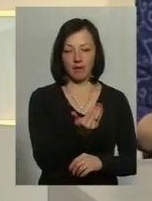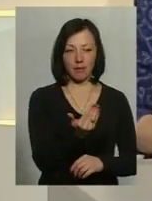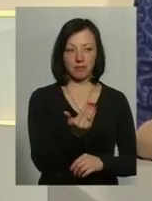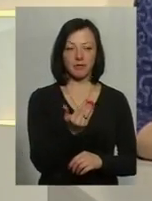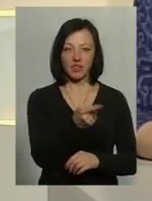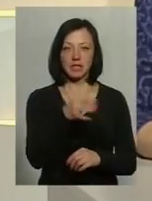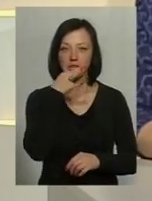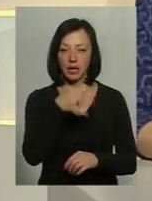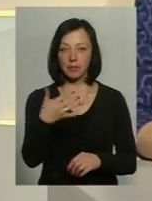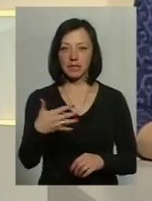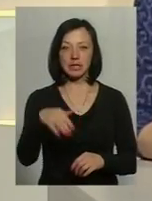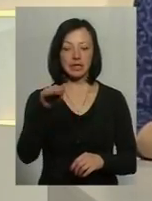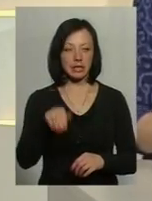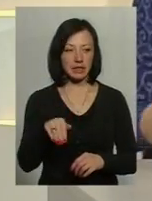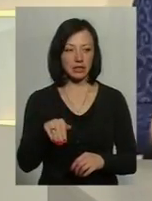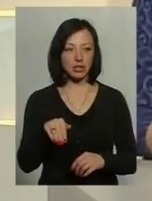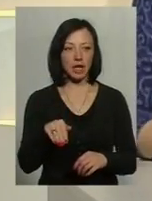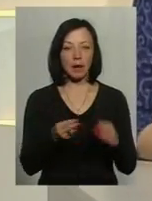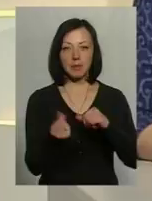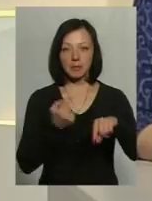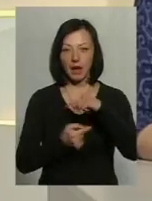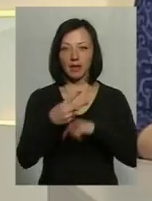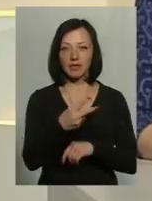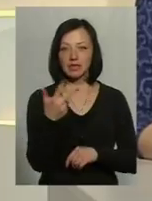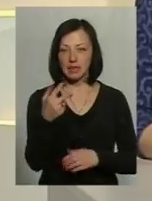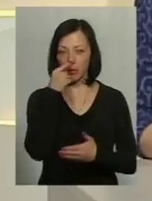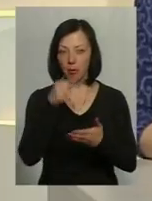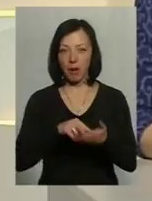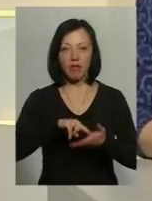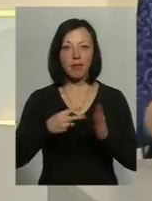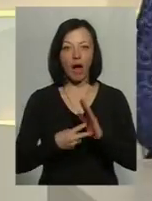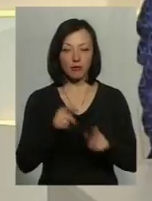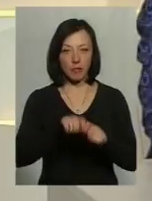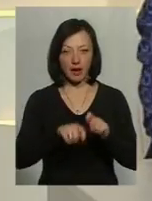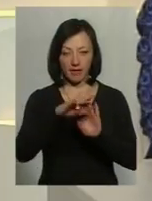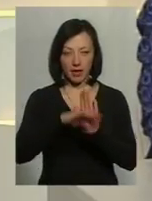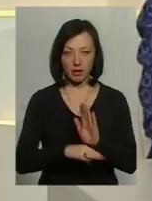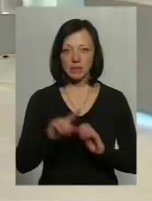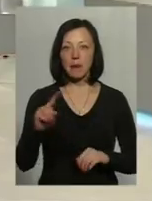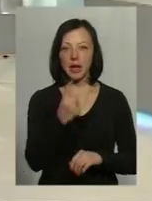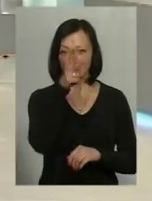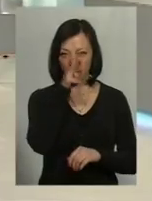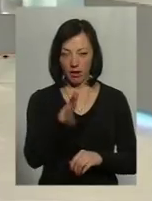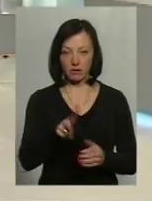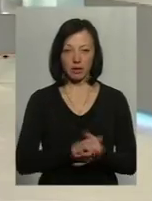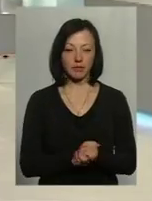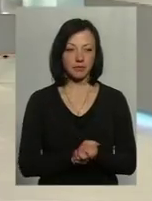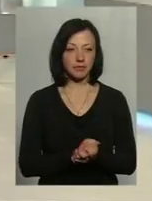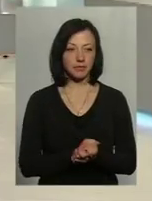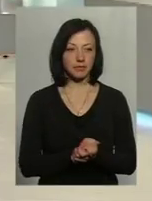зазначив, 50 тисяч підприємців, 23 попали в планову перевірку. За перший квартал.